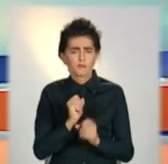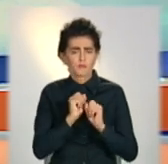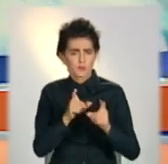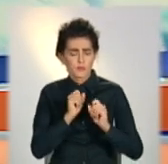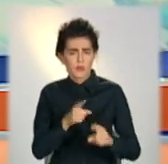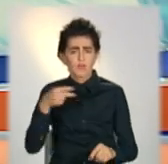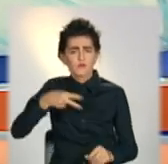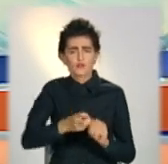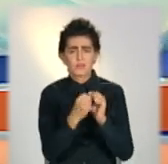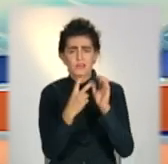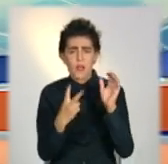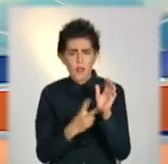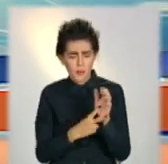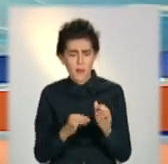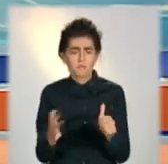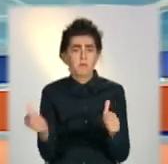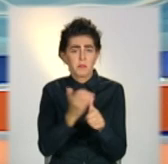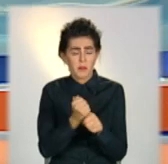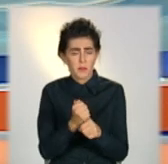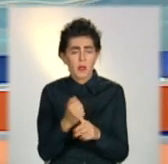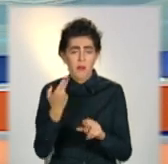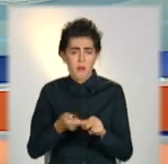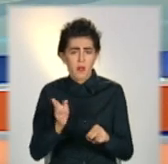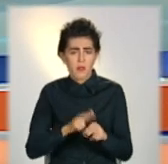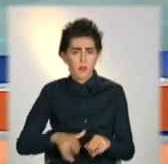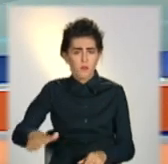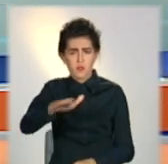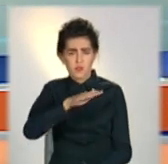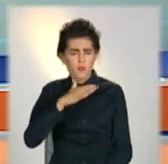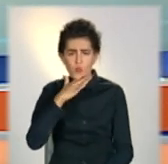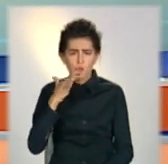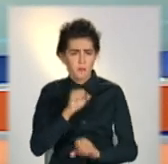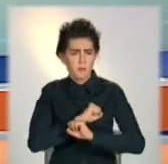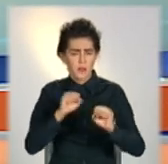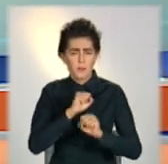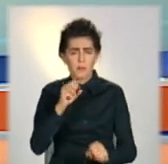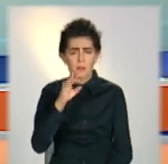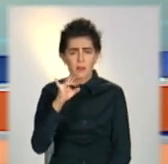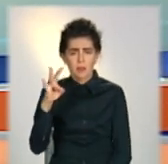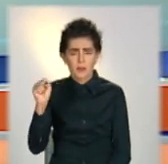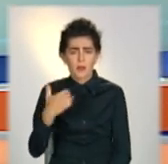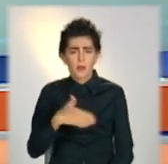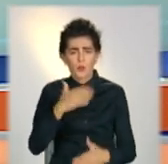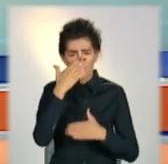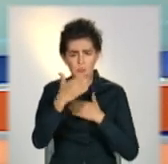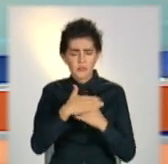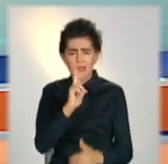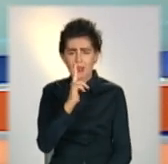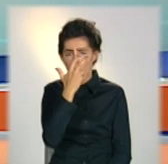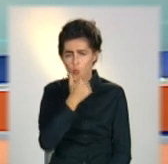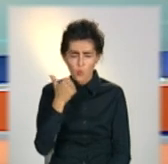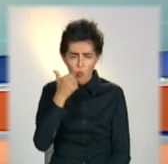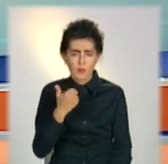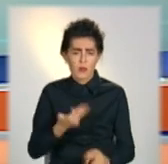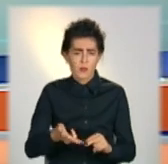-го випадково виявили, що ці поля засіяні мінами. І майже три роки гектарами